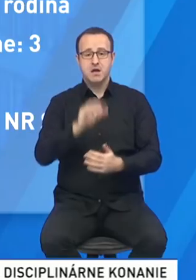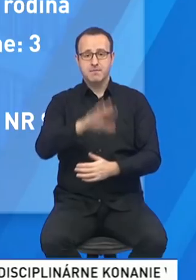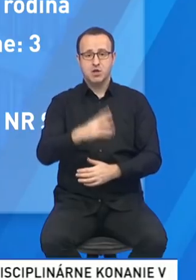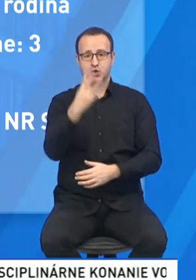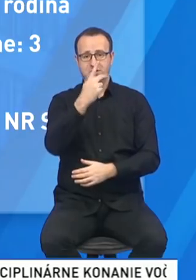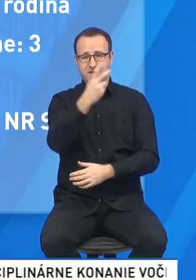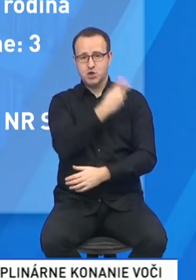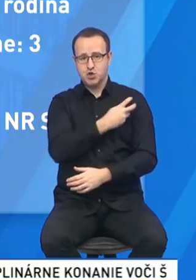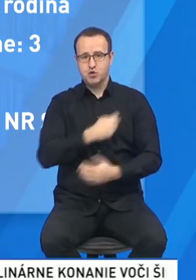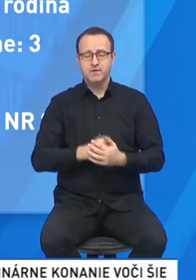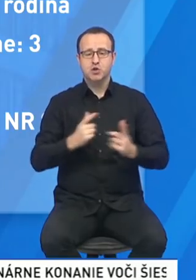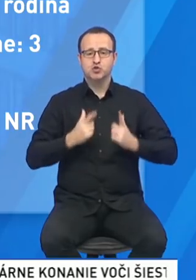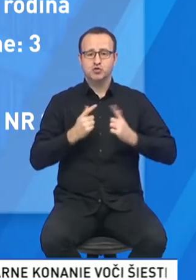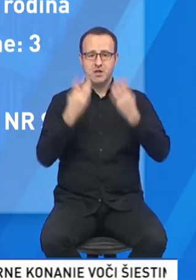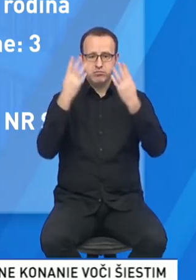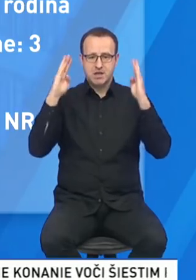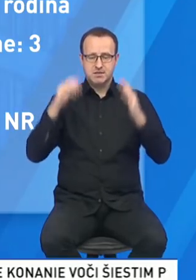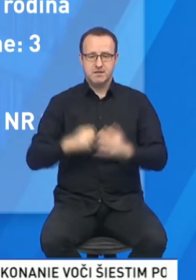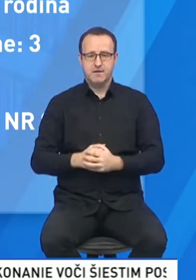Ďakujem za pozornosť.